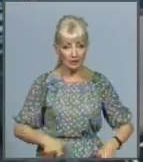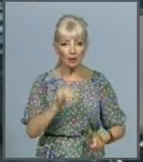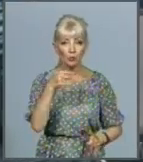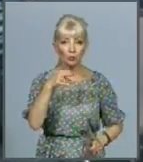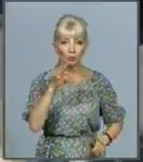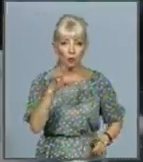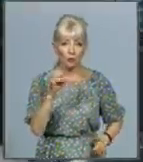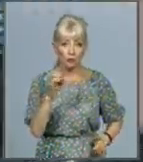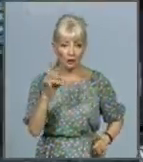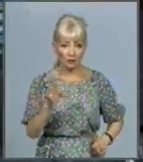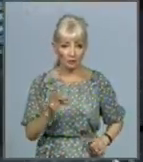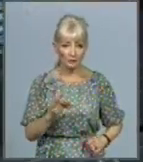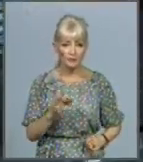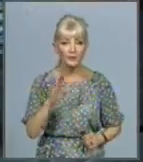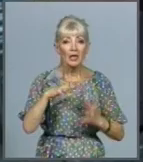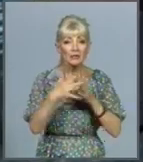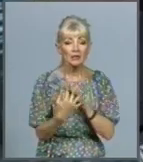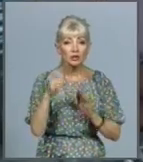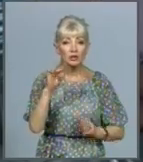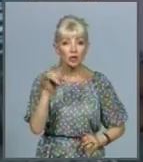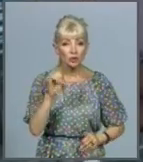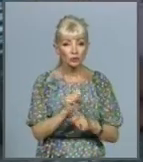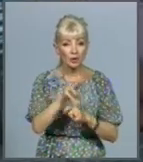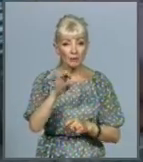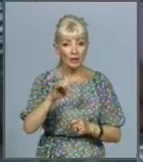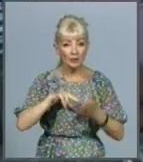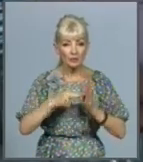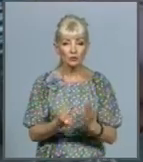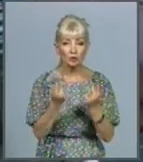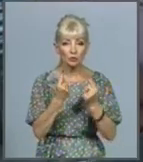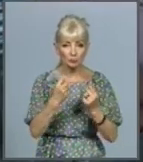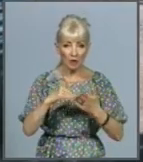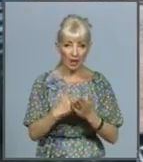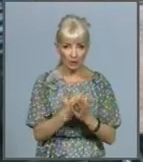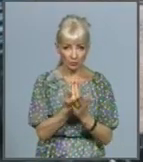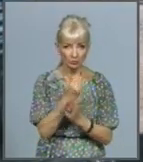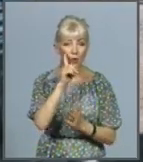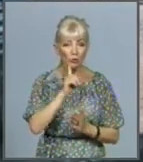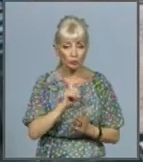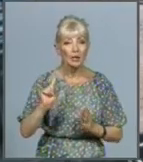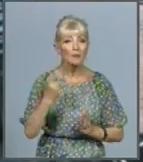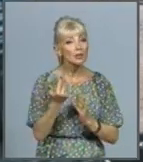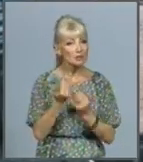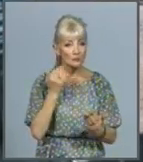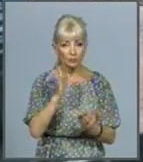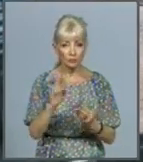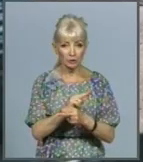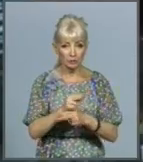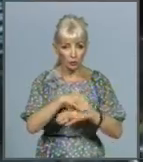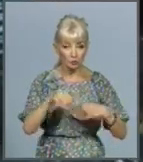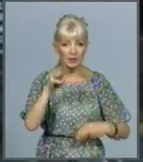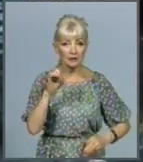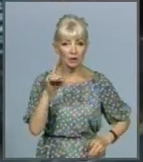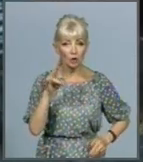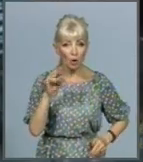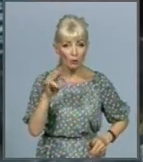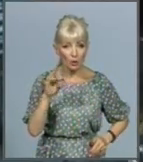У селищі Жихор за дорученням мера планується масштабне оновлення інфраструктури. Перш за все реконструюватимуть вулицю Тернопільську та відкриють групу у